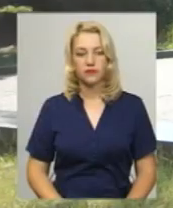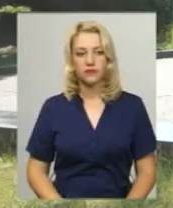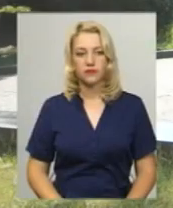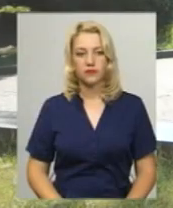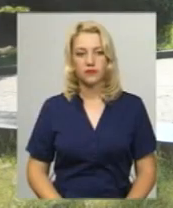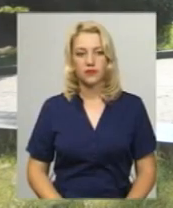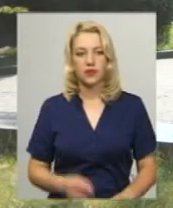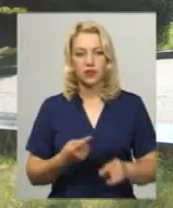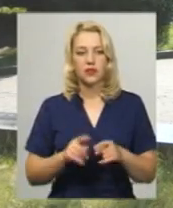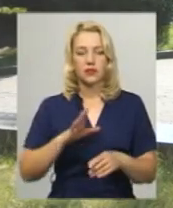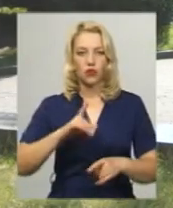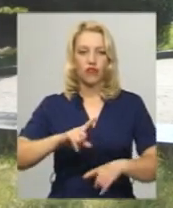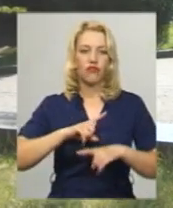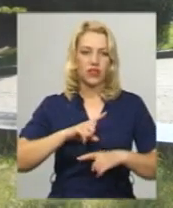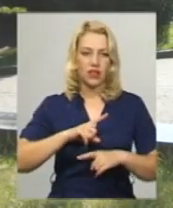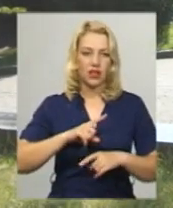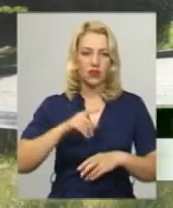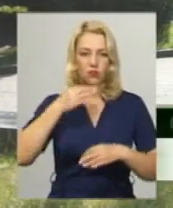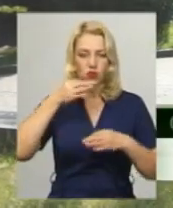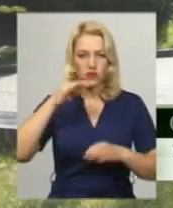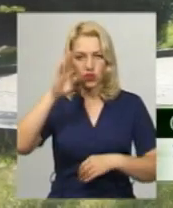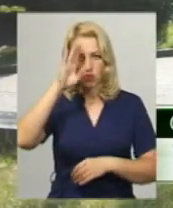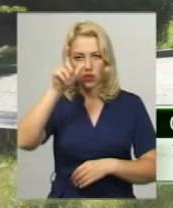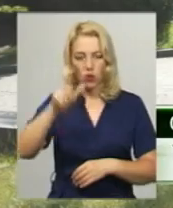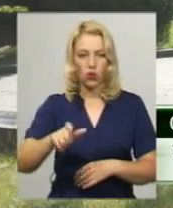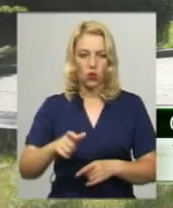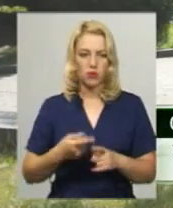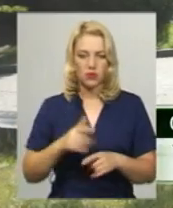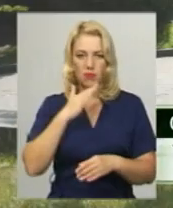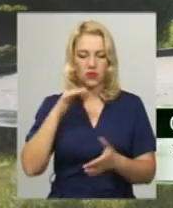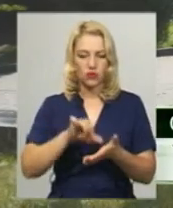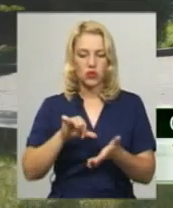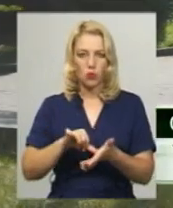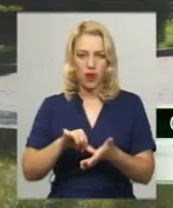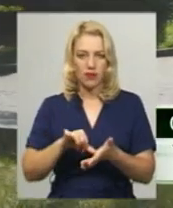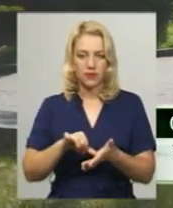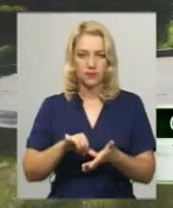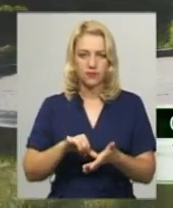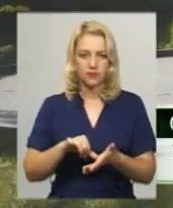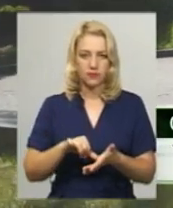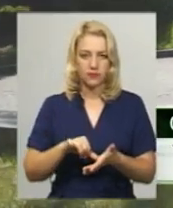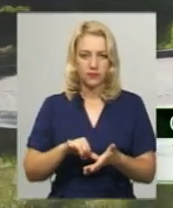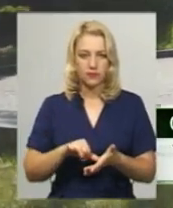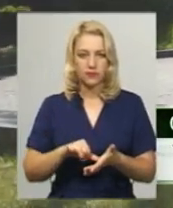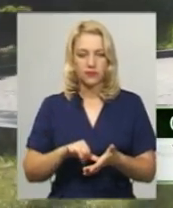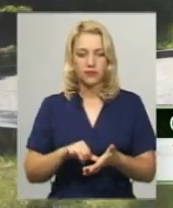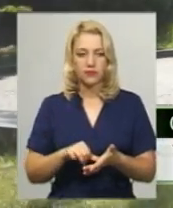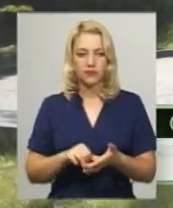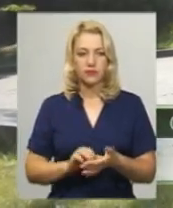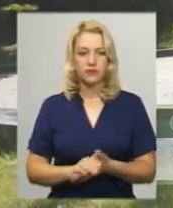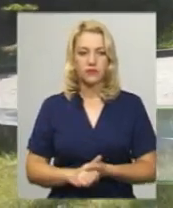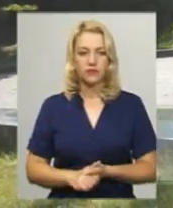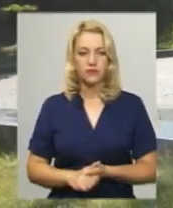Це був фінал, досвідчений хлопець, він виступав вже багато років, але, як бачите,